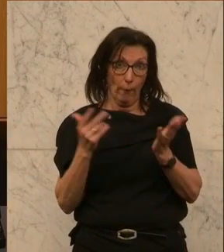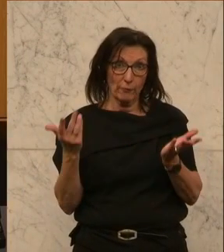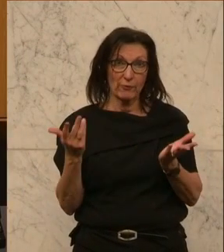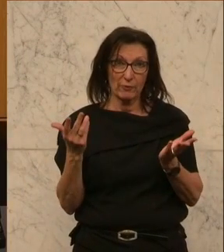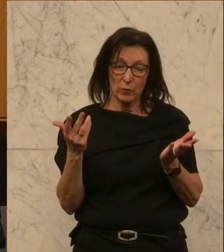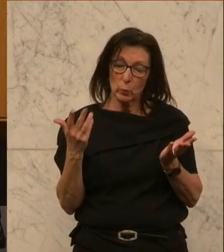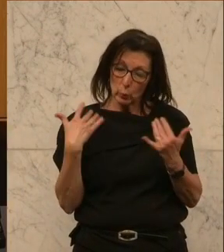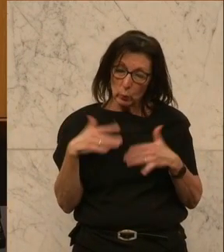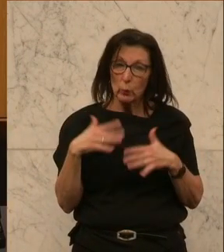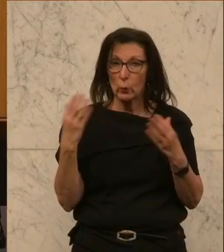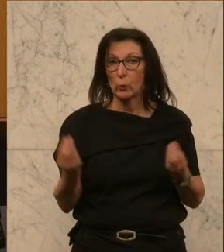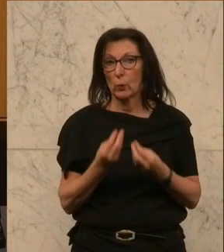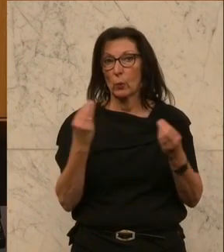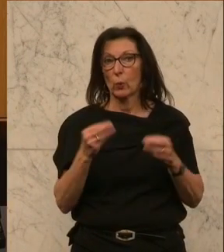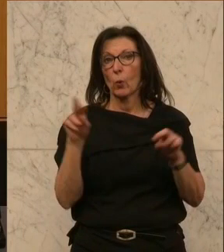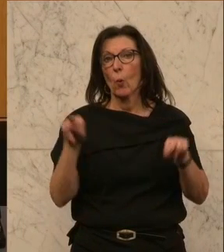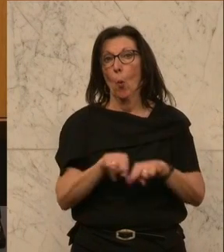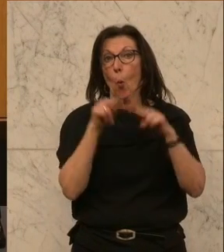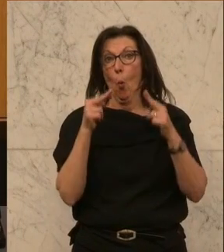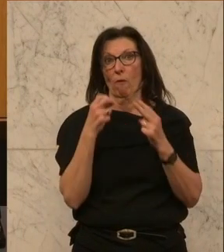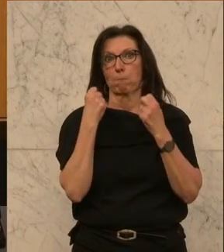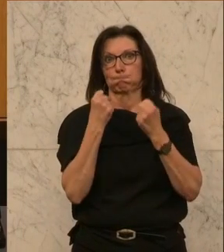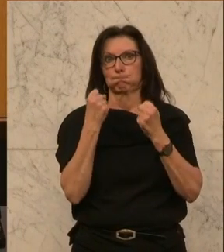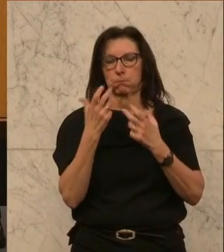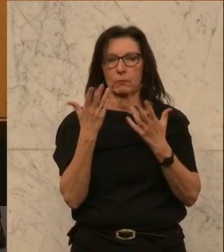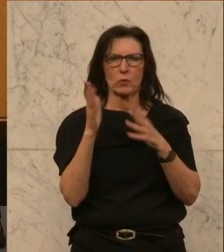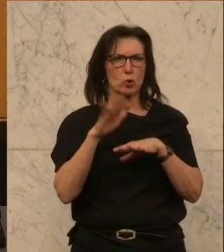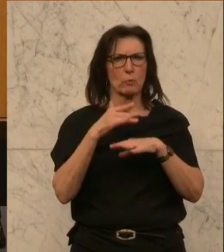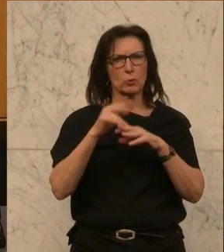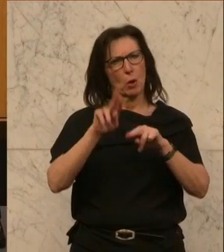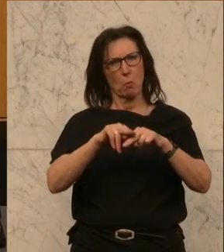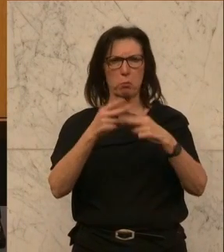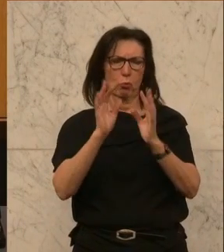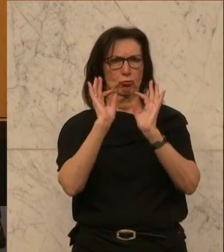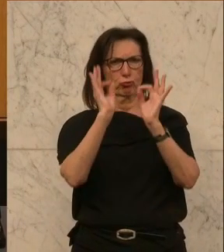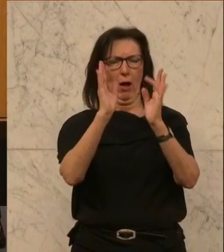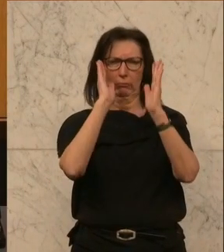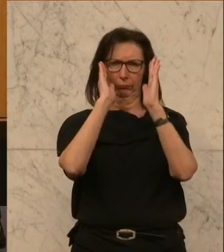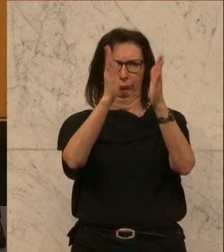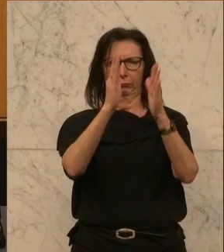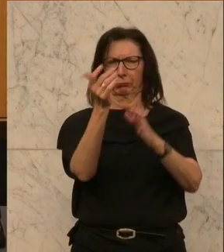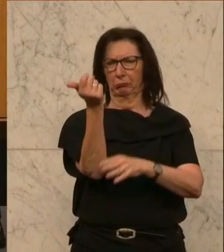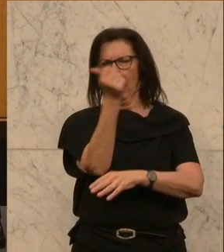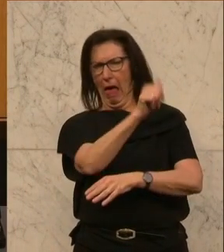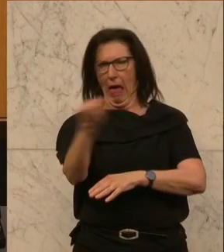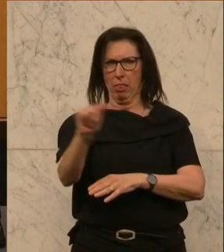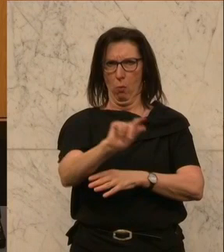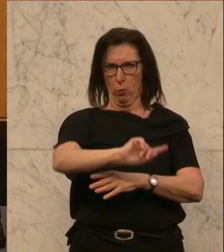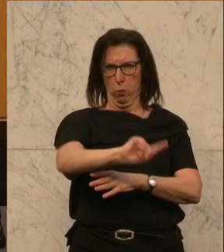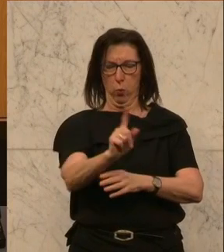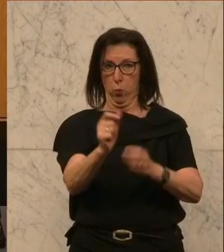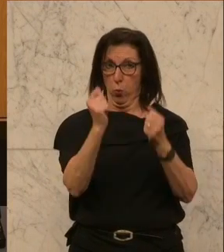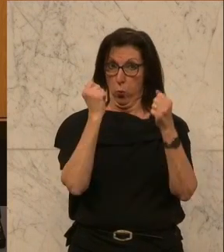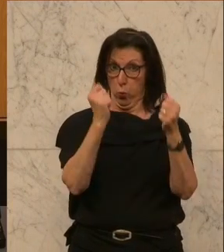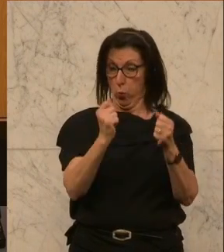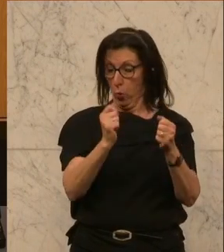in schweren Unfällen. Wäre ich auf einer Bundesstraße mit 100 kmh unterwegs, dann wäre man fast